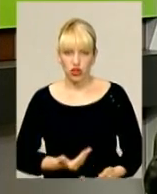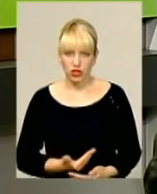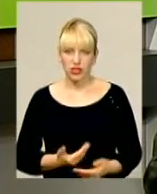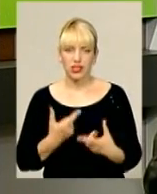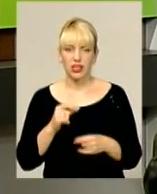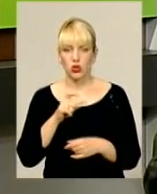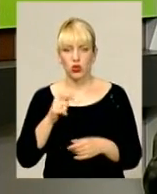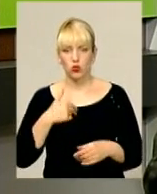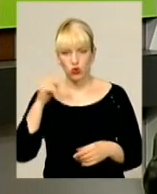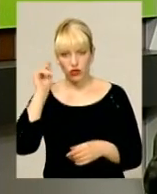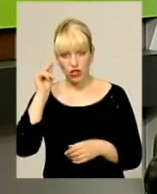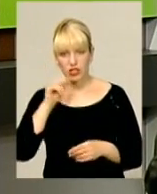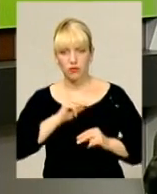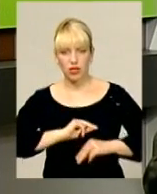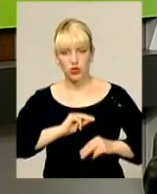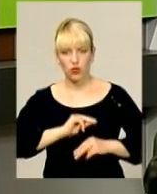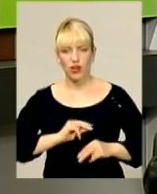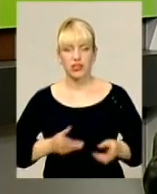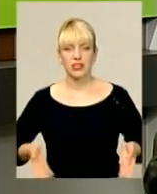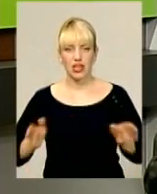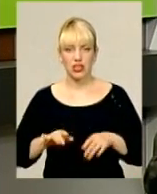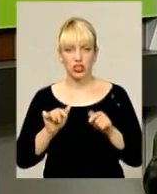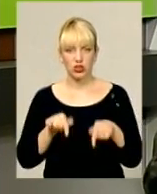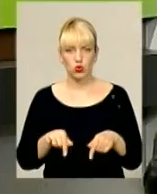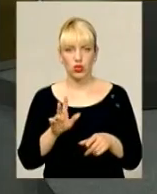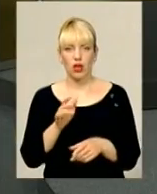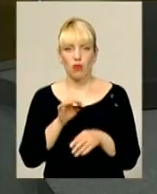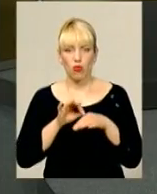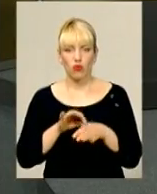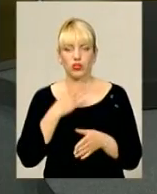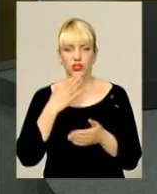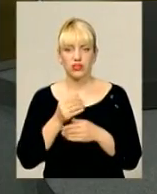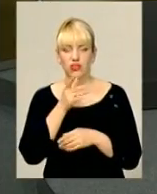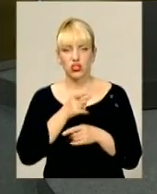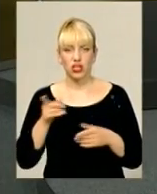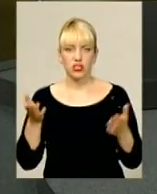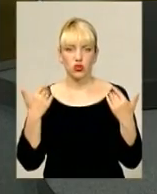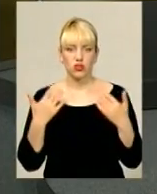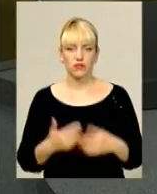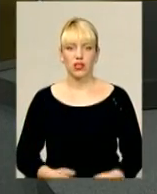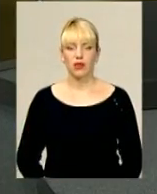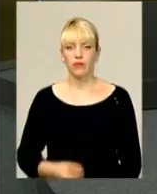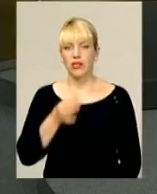вчитись, працювати, лишатись тут і проводити свій час до звілля. Скажіть, усе це можна